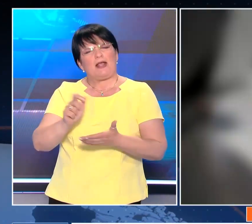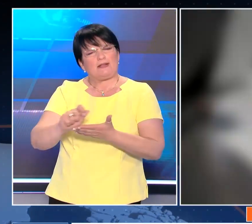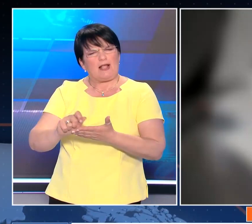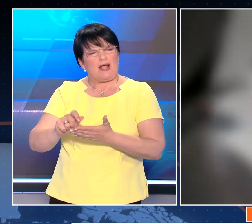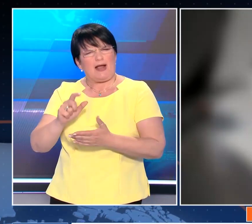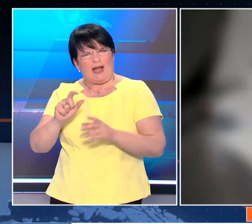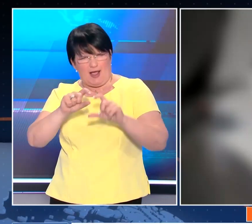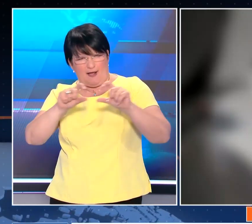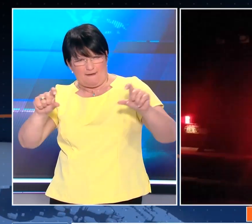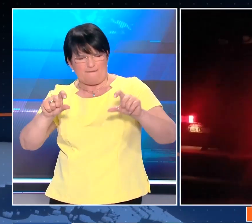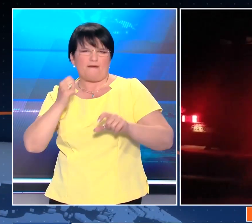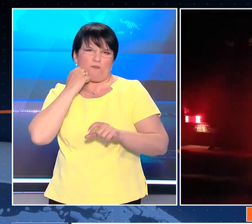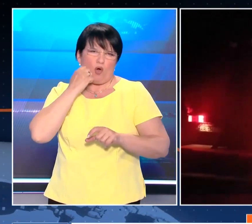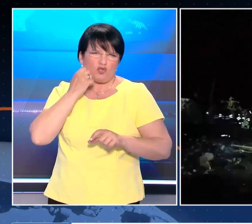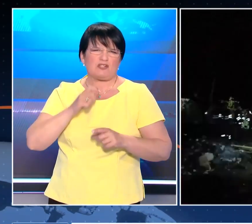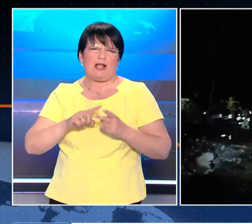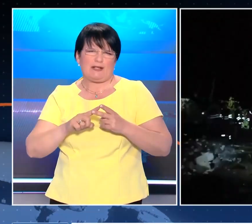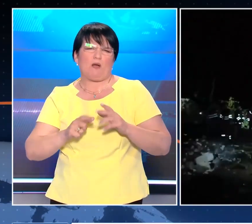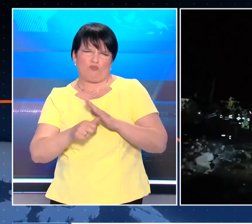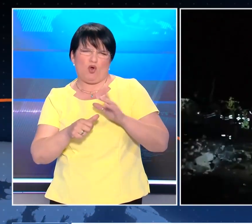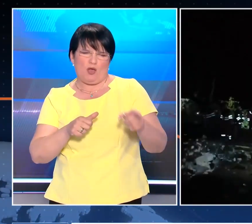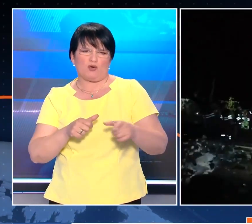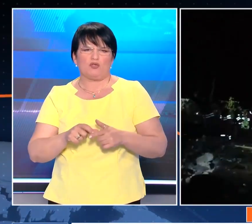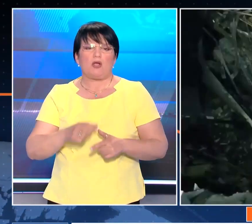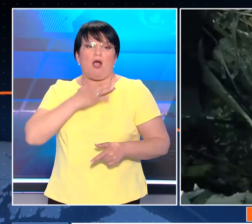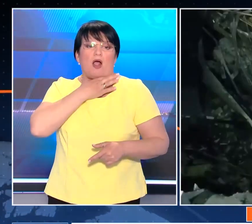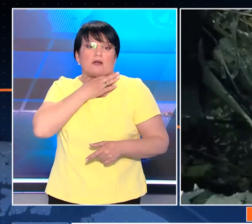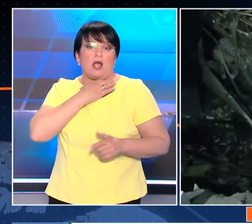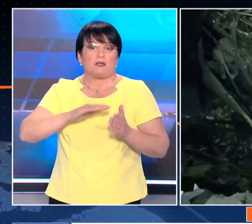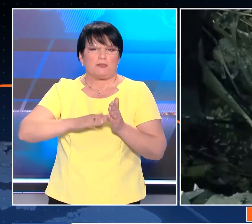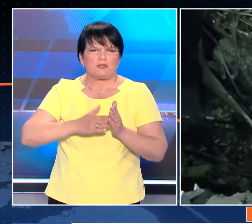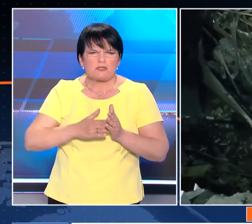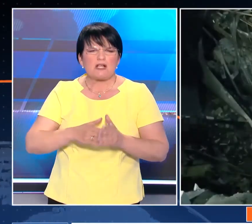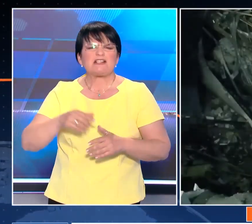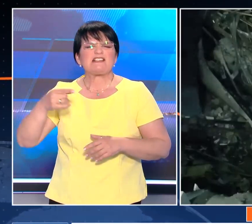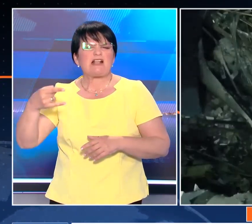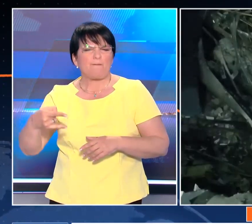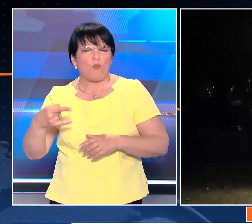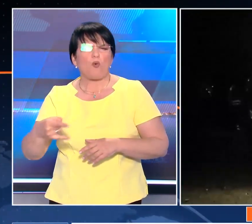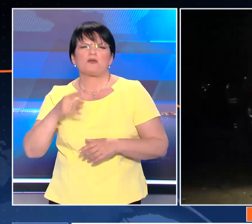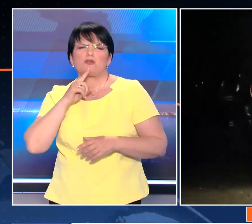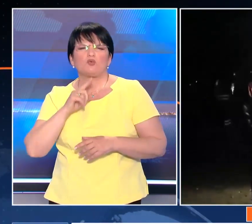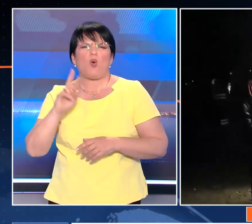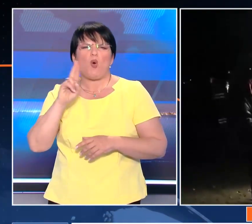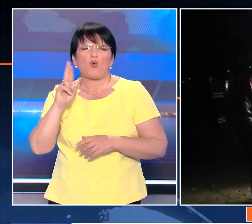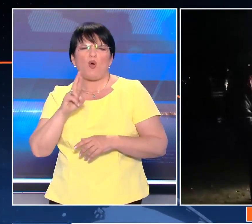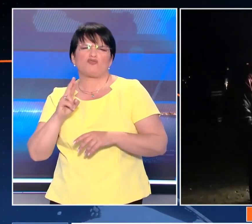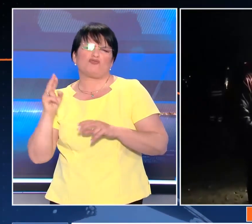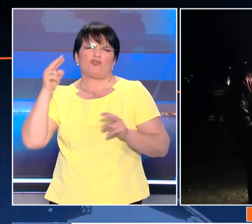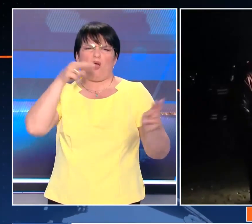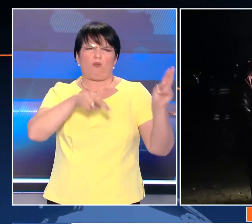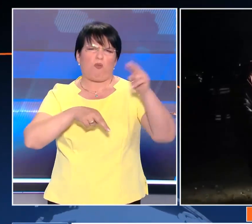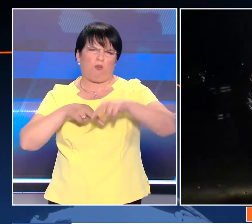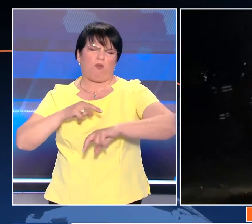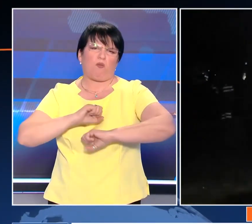το Κρεμλίνο και για τη Μόσχα. Η υπηρεσία έκτακτης ανάγκη σε επιχειρήσεις της Απορίζια μετά από ρωσικούς βομβαρδισμούς όπως καταγγέλλει το